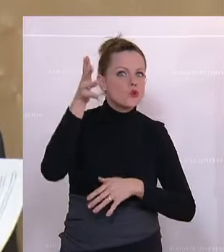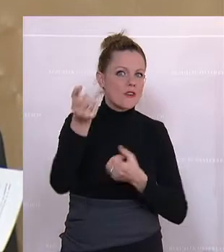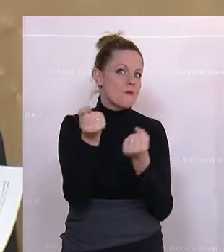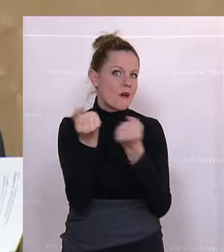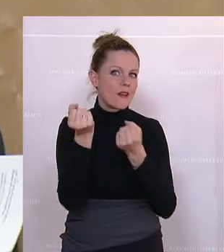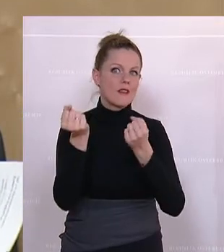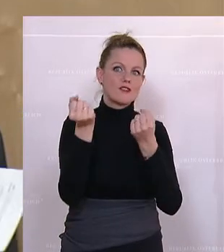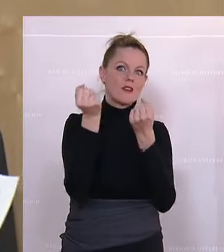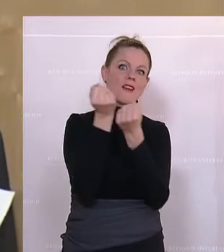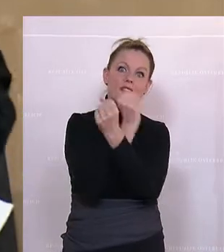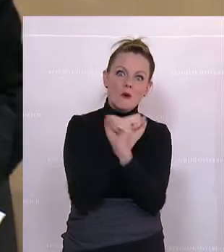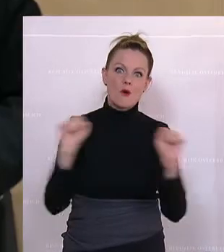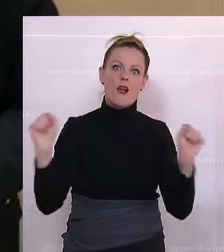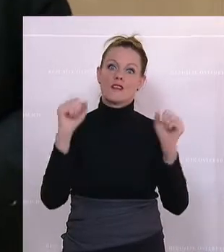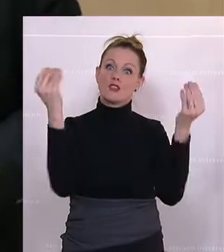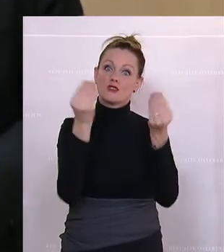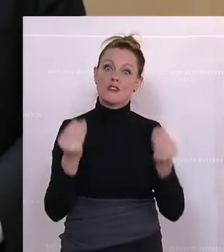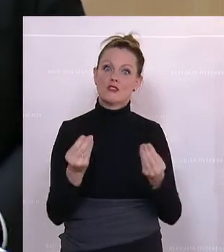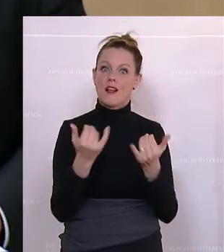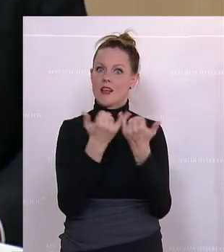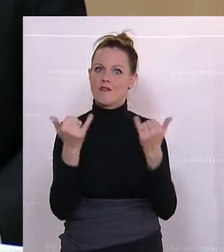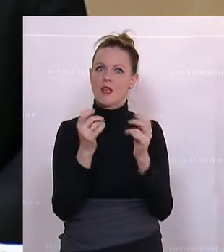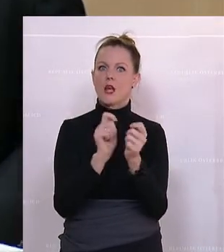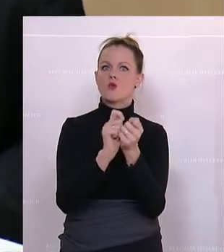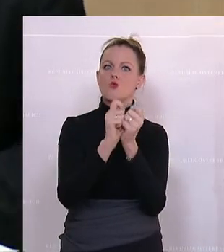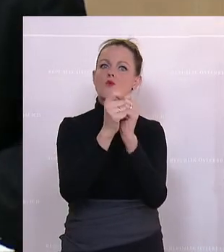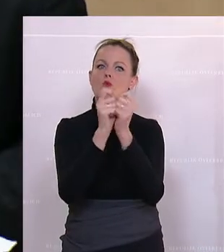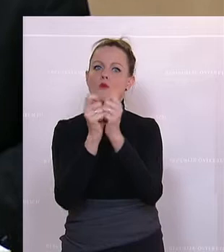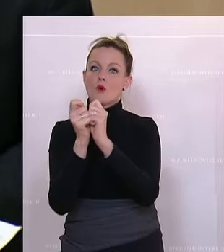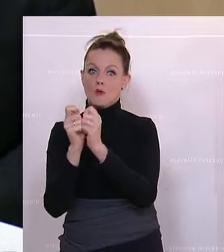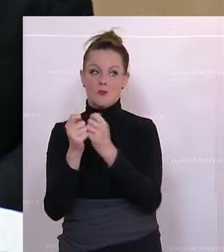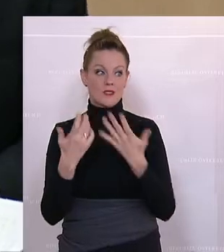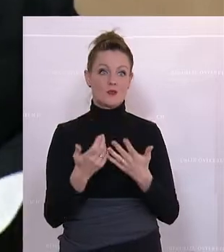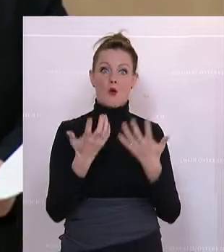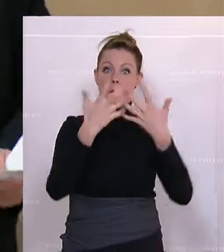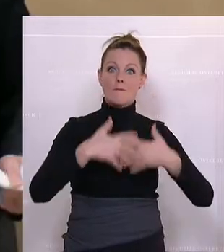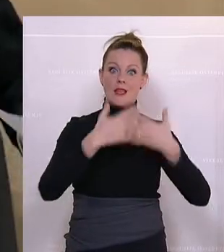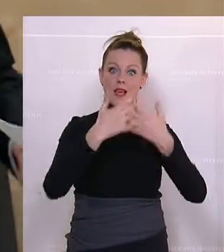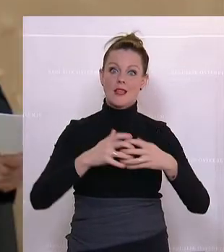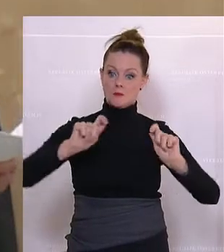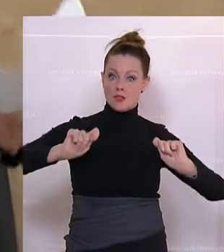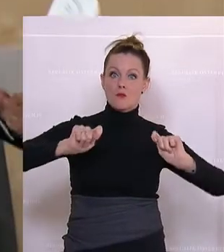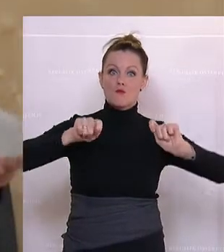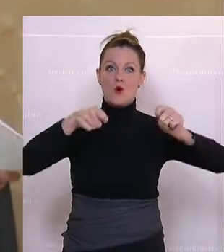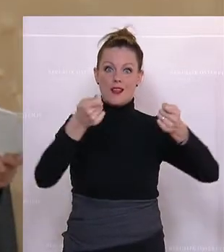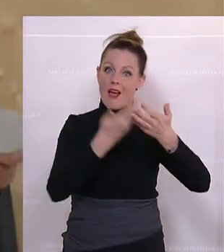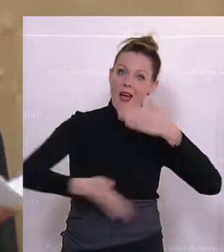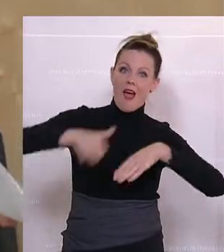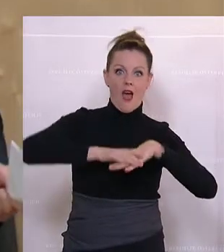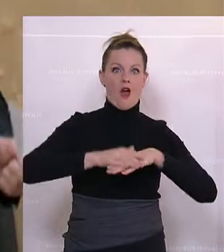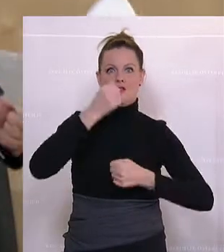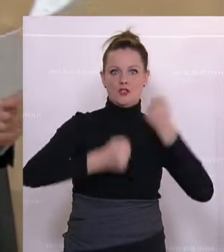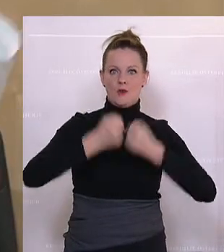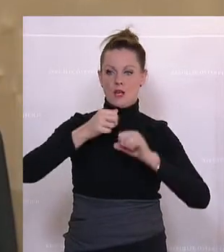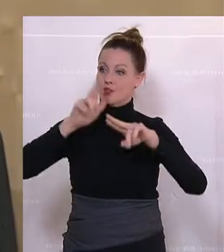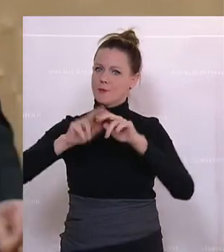-demokratischen Gestaltungswillen drehen kann. Und ich sage, der Einbau dieser Mechanismen ist viel, viel schwieriger, als